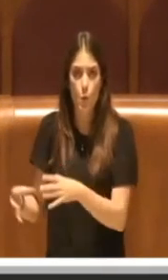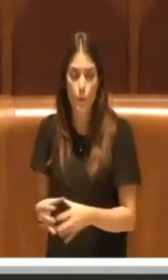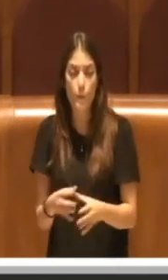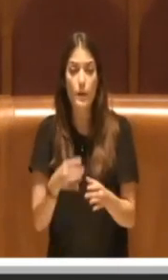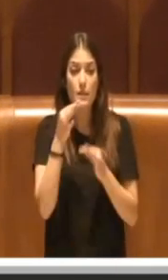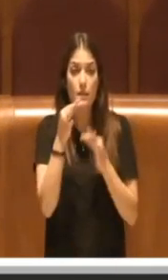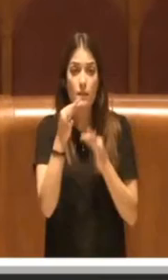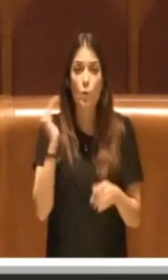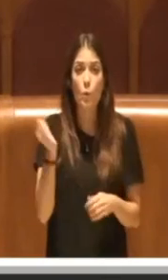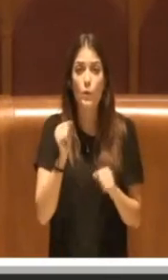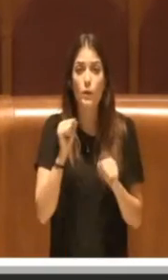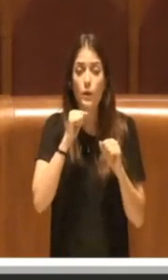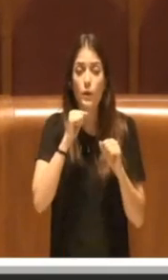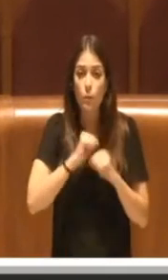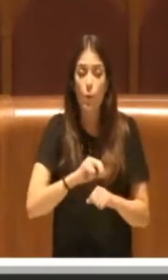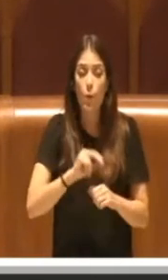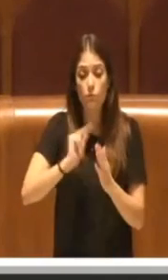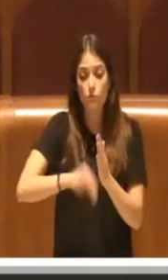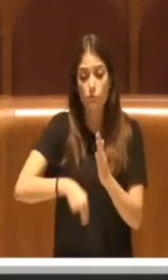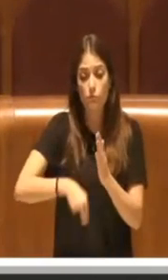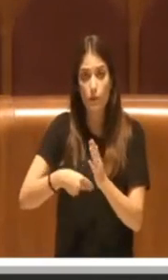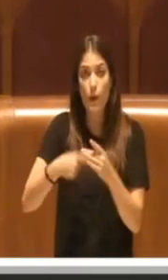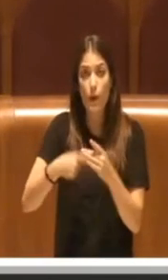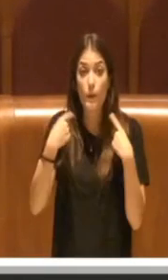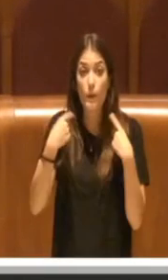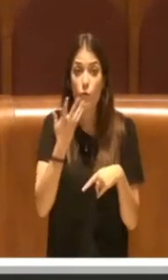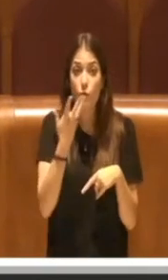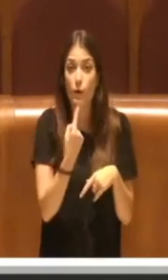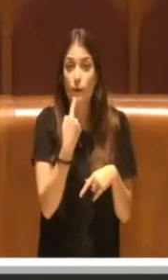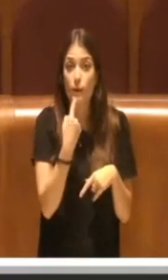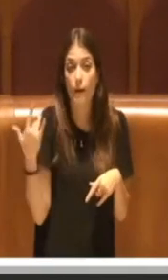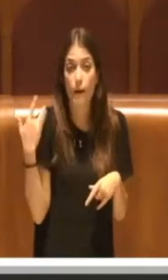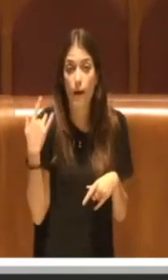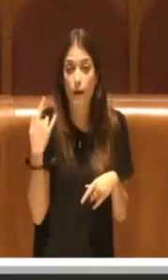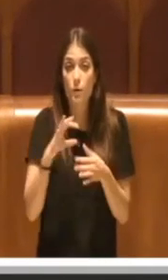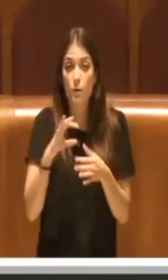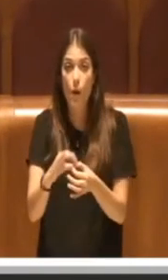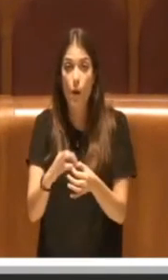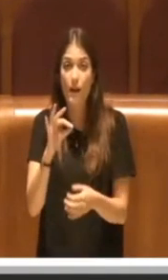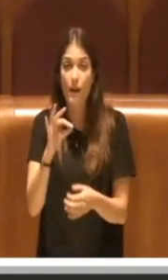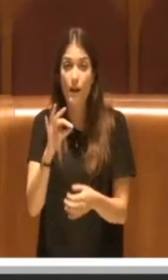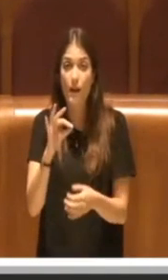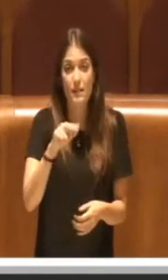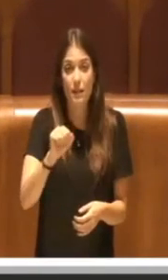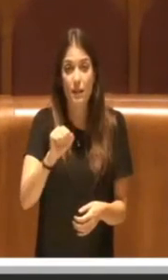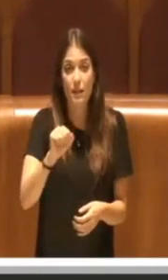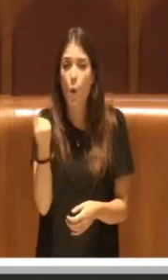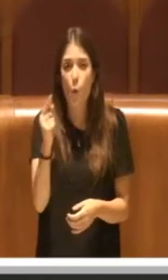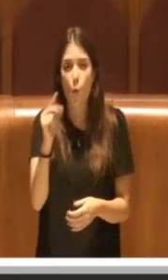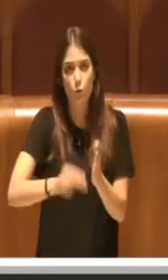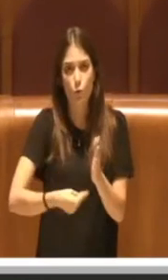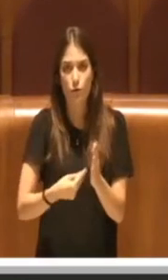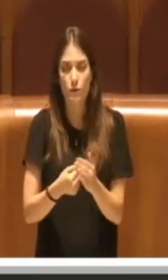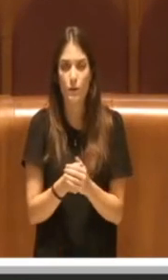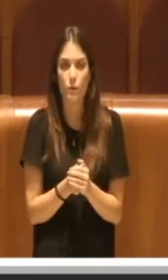potessero sottoscriverli. E qui voglio ringraziare il collega Fassina che è stato l'unico che ha fatto questa cosa.